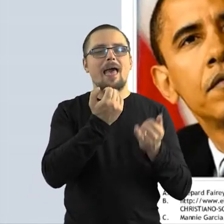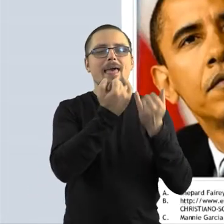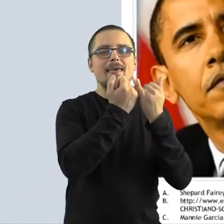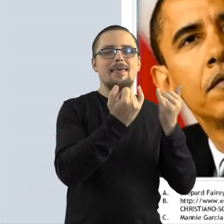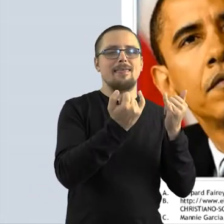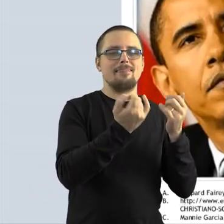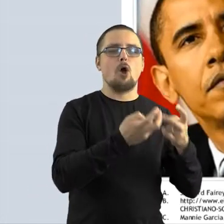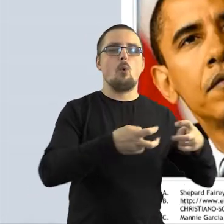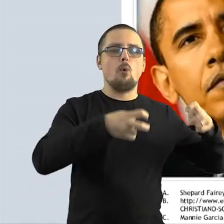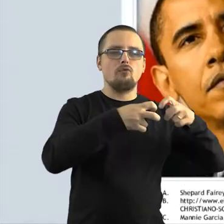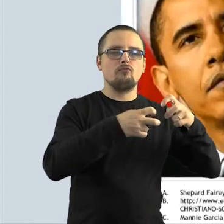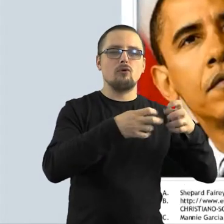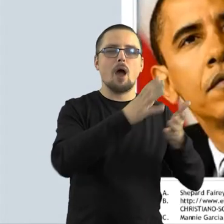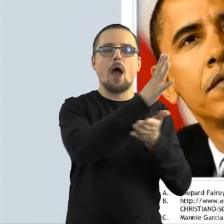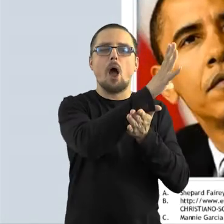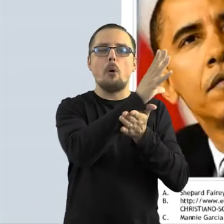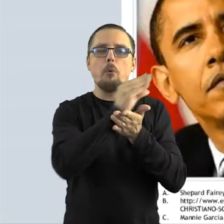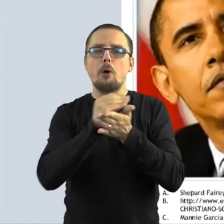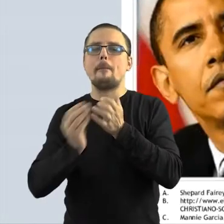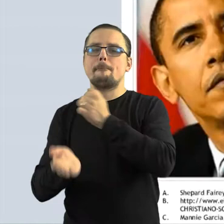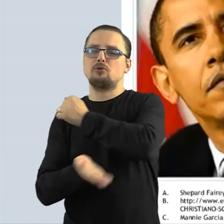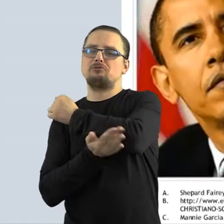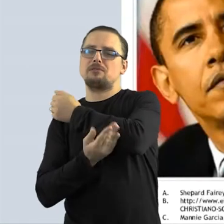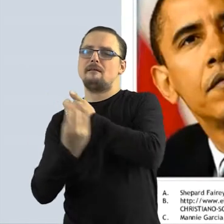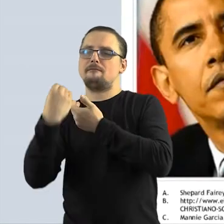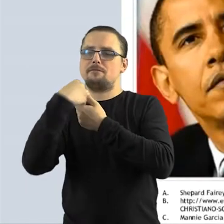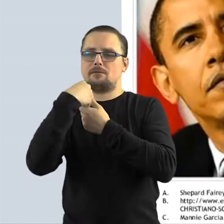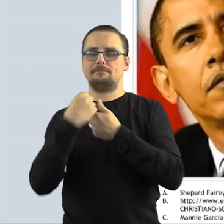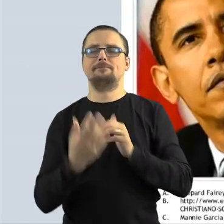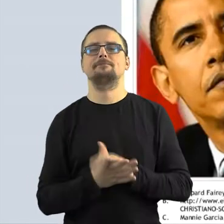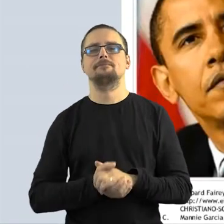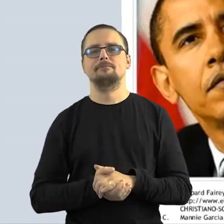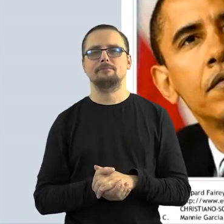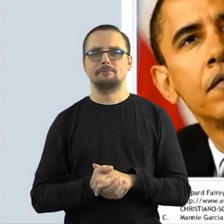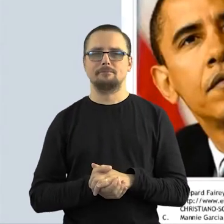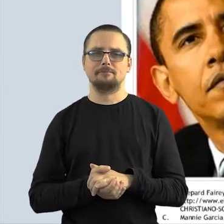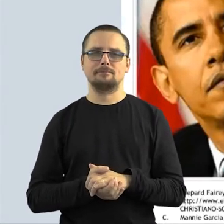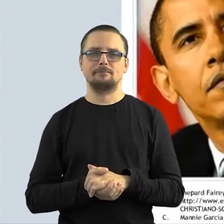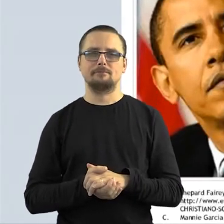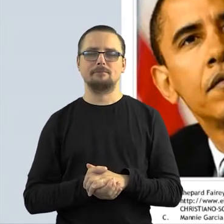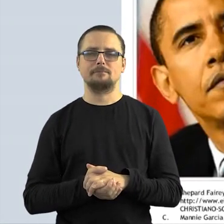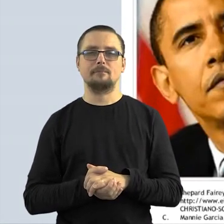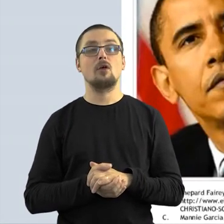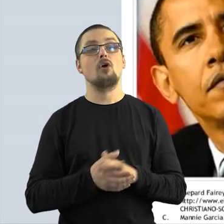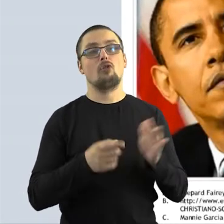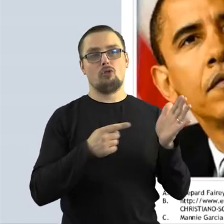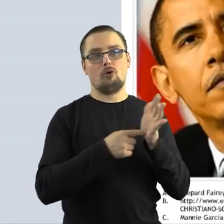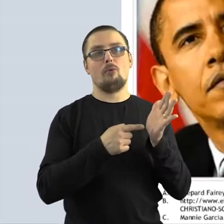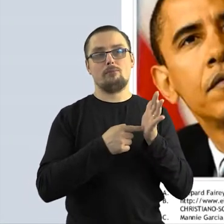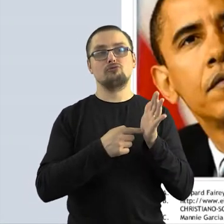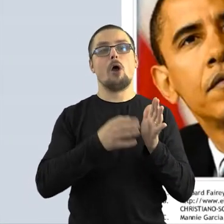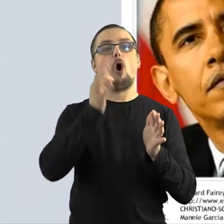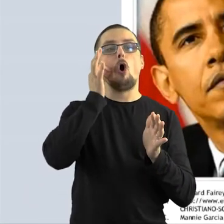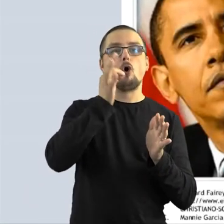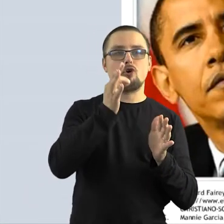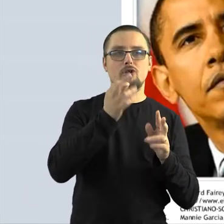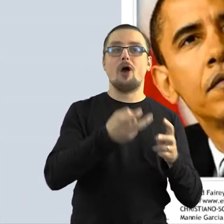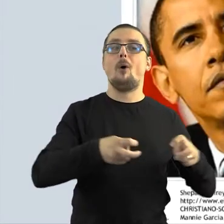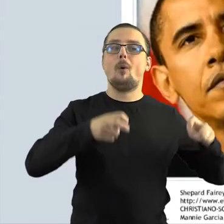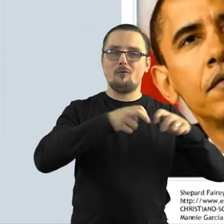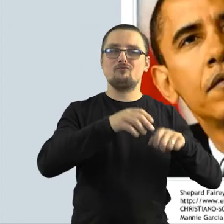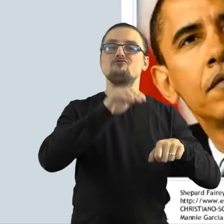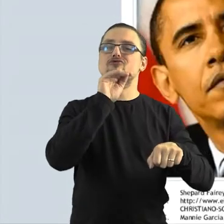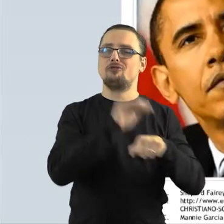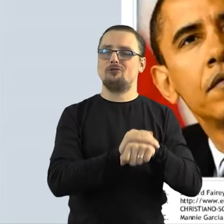utworu i trzeba pamiętać o tym, że żeby taki utwór powstał należy mieć zgodę twórcy utworu pierwotnego.